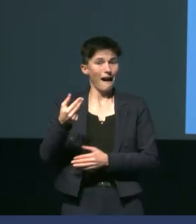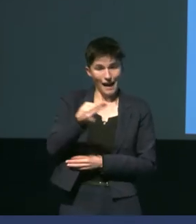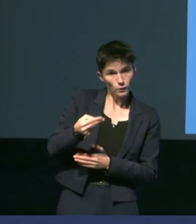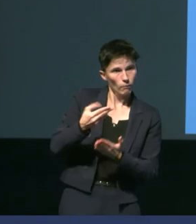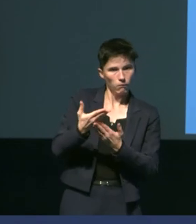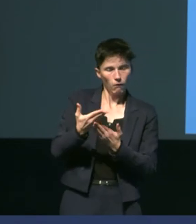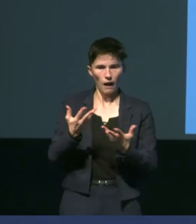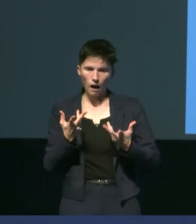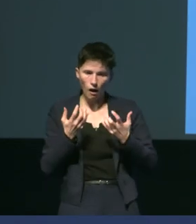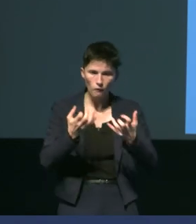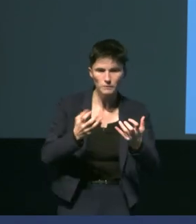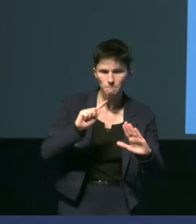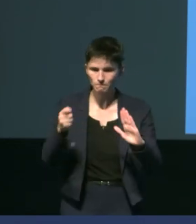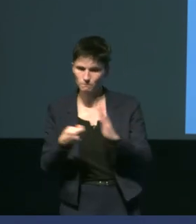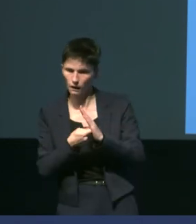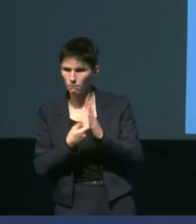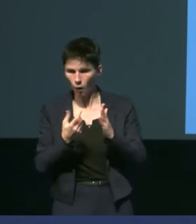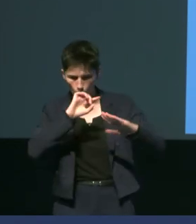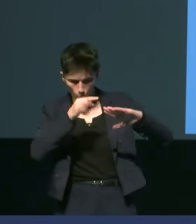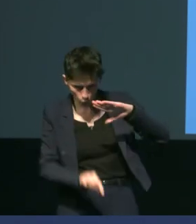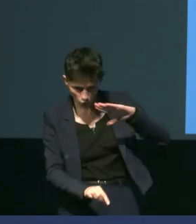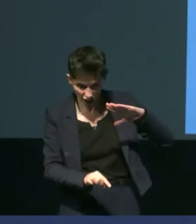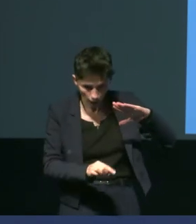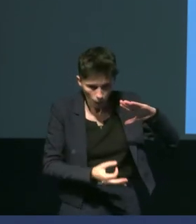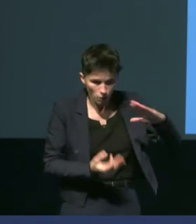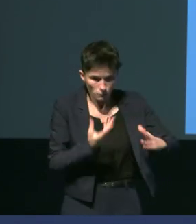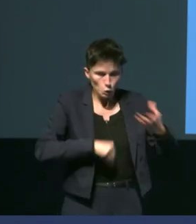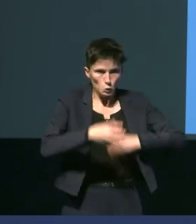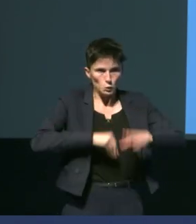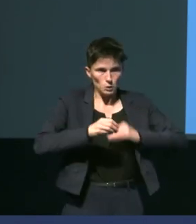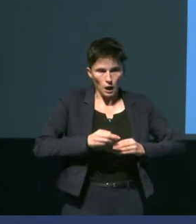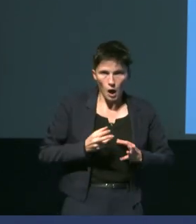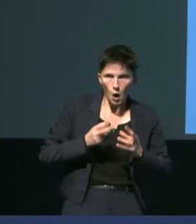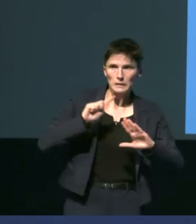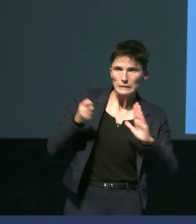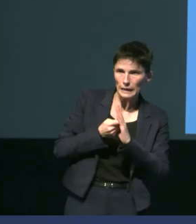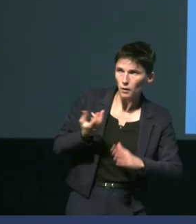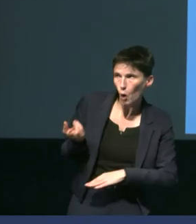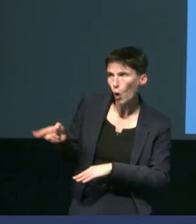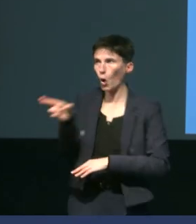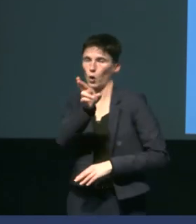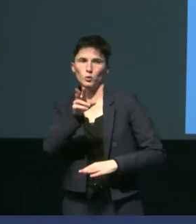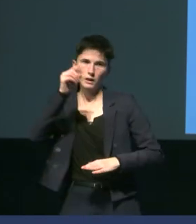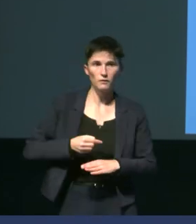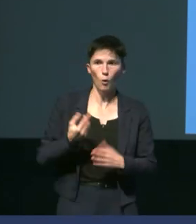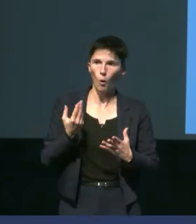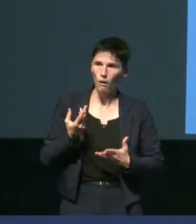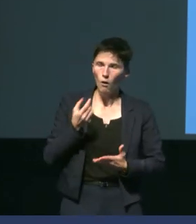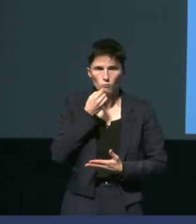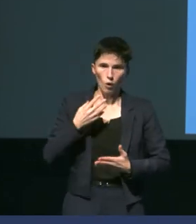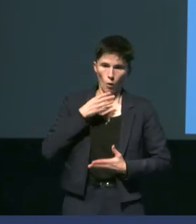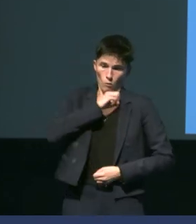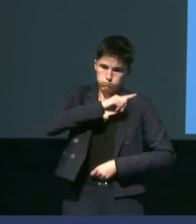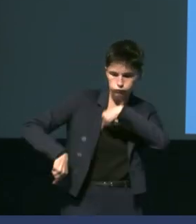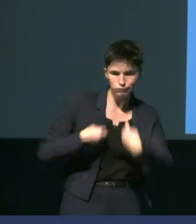je vais pas rentrer dans les détails ici mais donc c'est la première hypothèse que finalement après une apnée il y a une nécessité de renvoyer le flux sanguin un peu